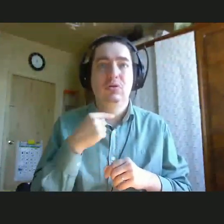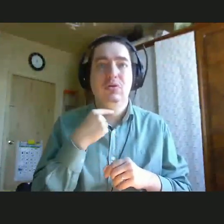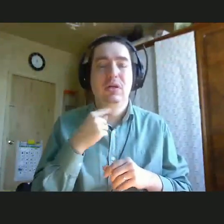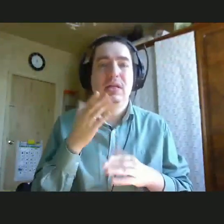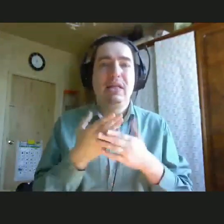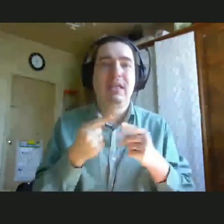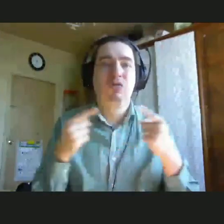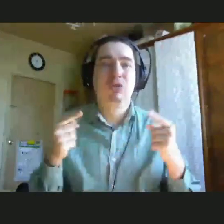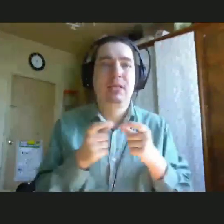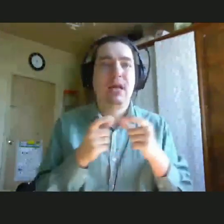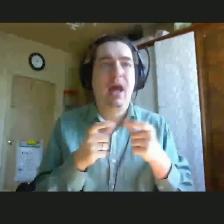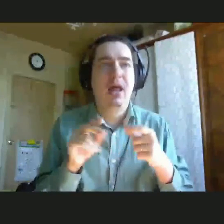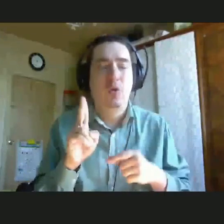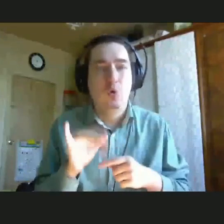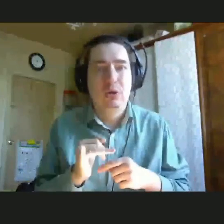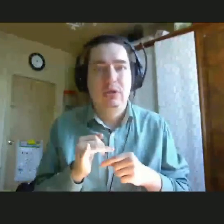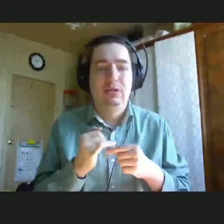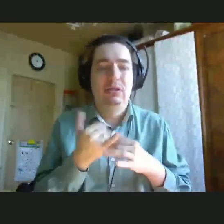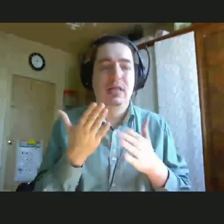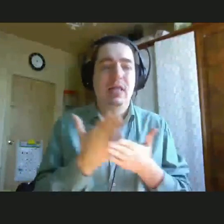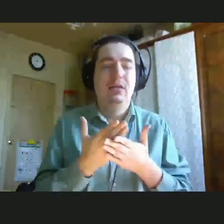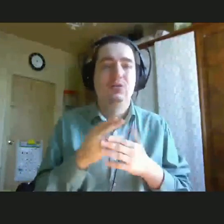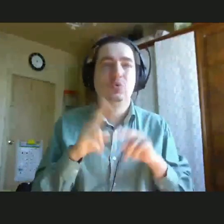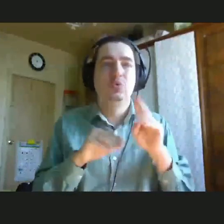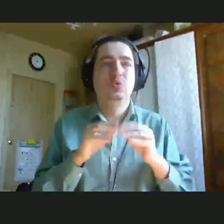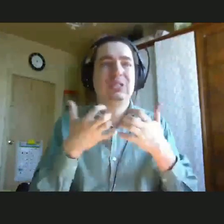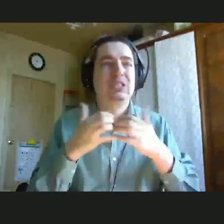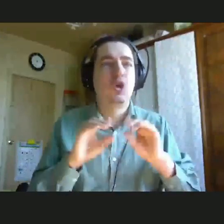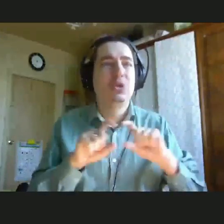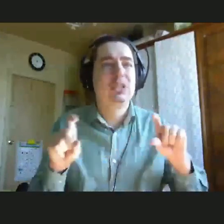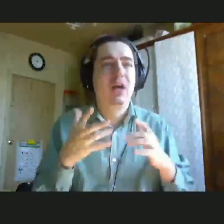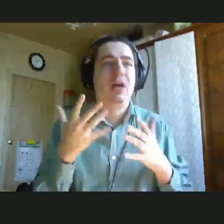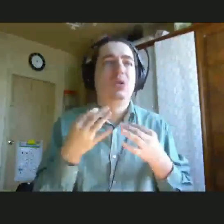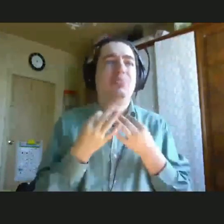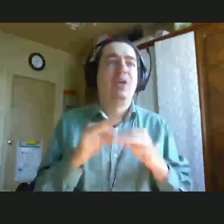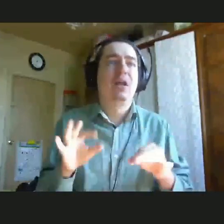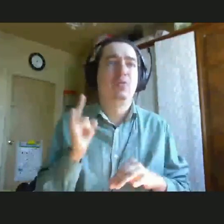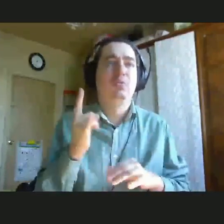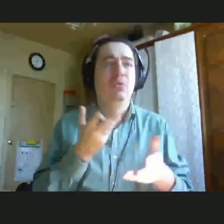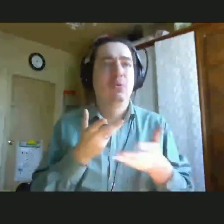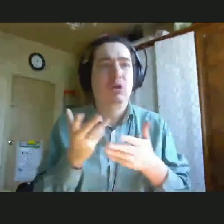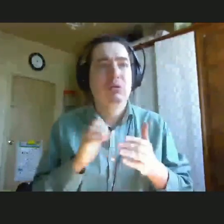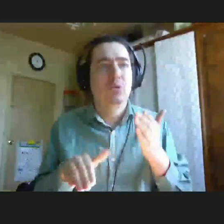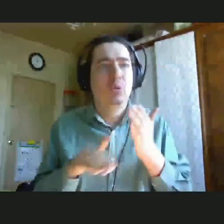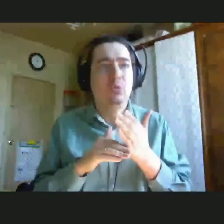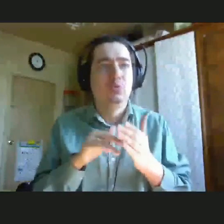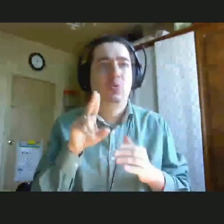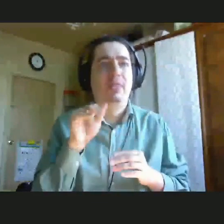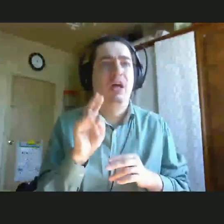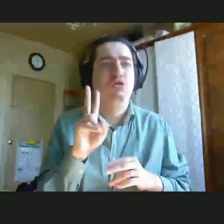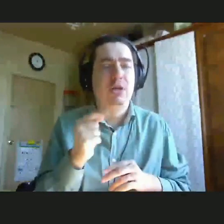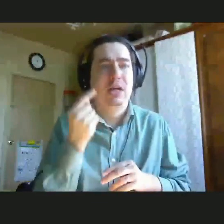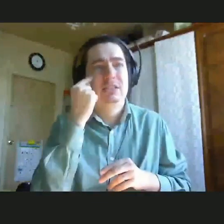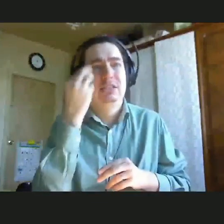различные карточки, есть устройства, которые позволяют ребенку общаться, например, только с помощью зрачка. То есть они